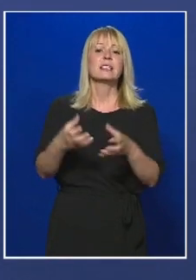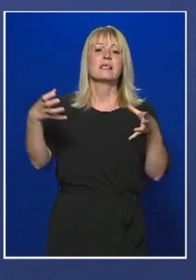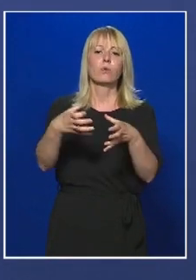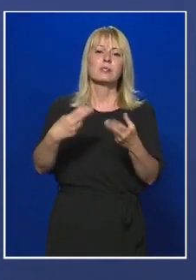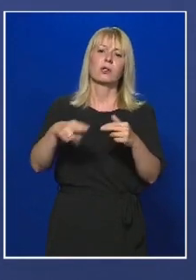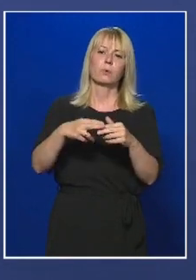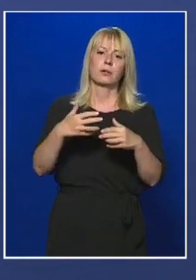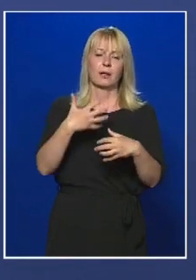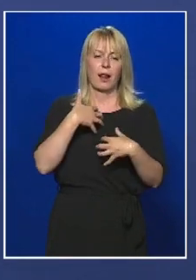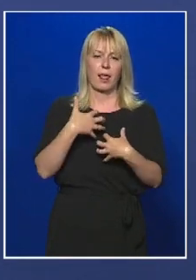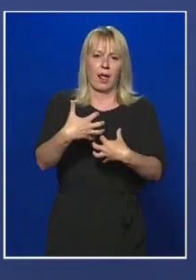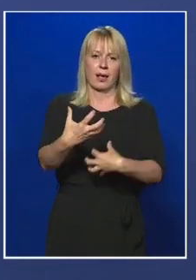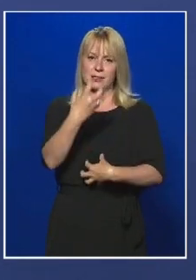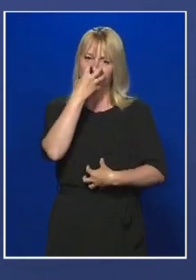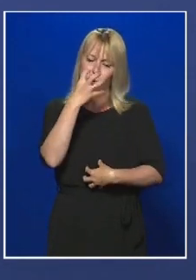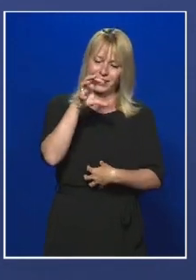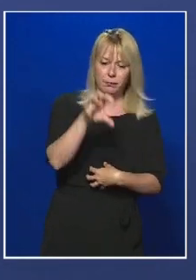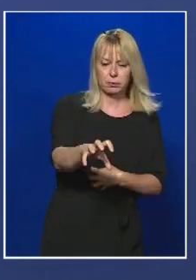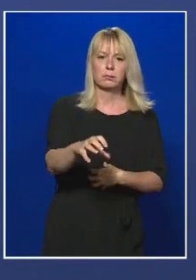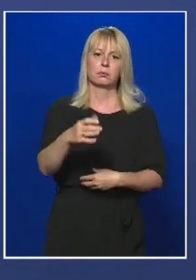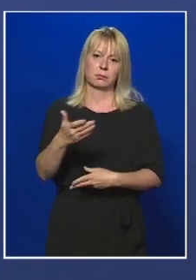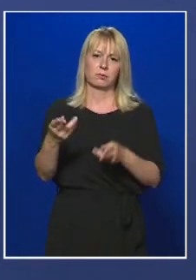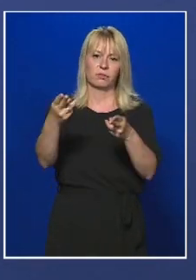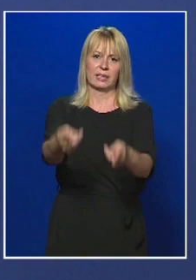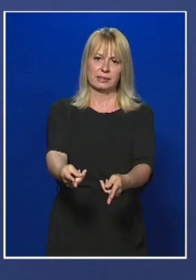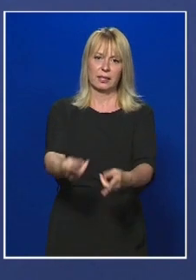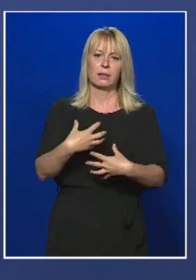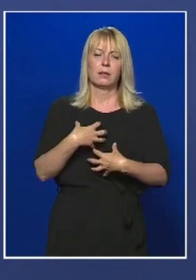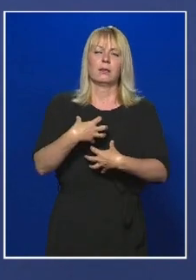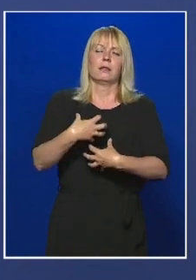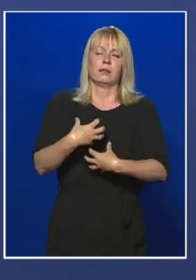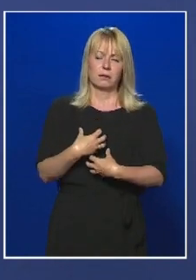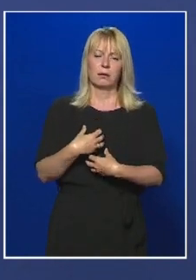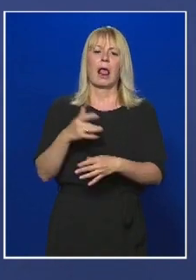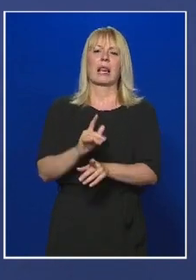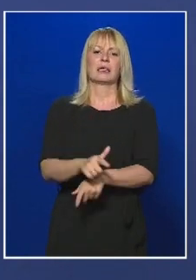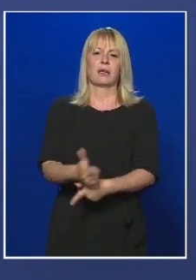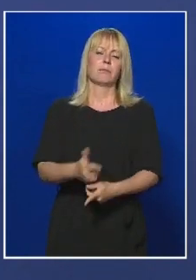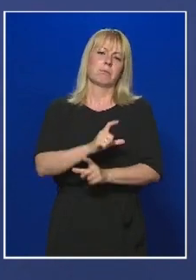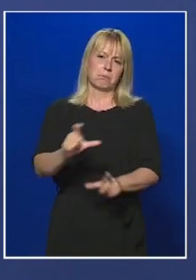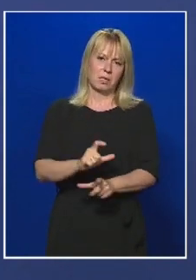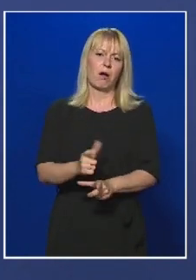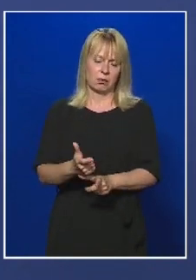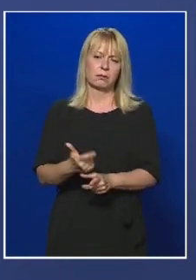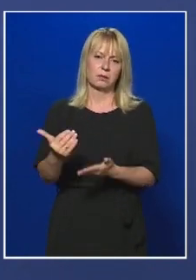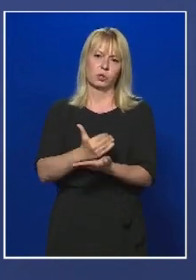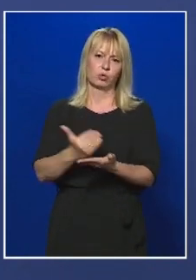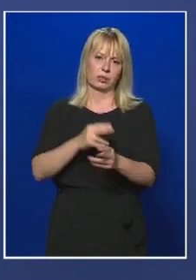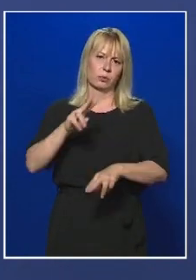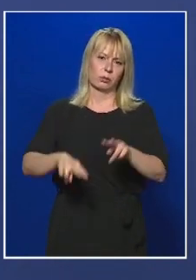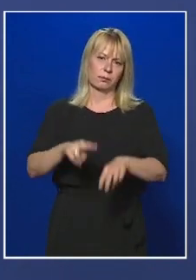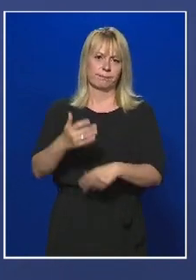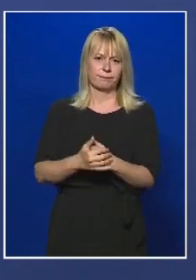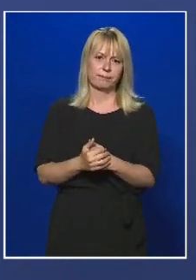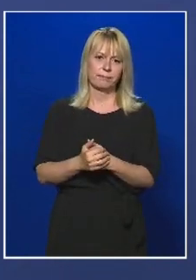többnyire a lélegeztető gépen fekszenek, és a légzési elégtelenség miatt szorulnak ilyen kezelésre. Természetesen ők